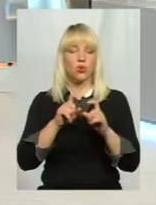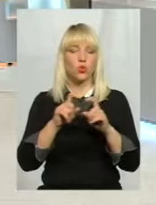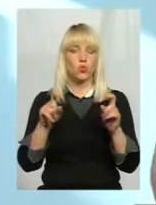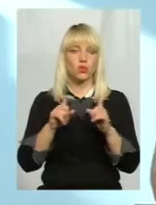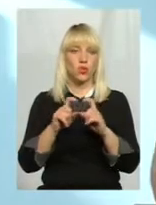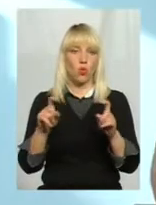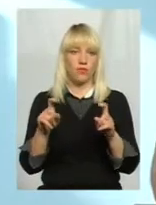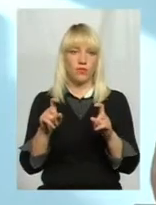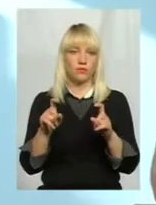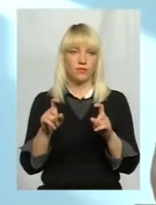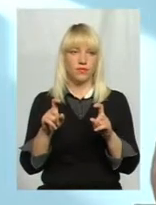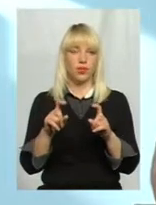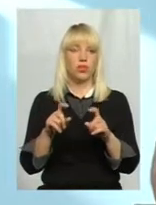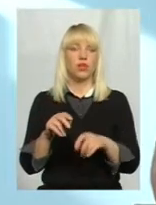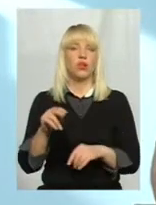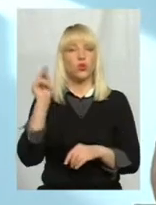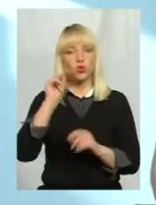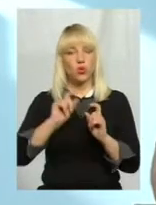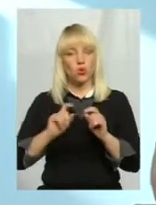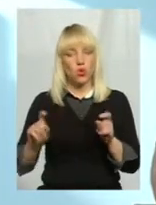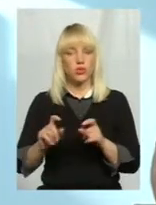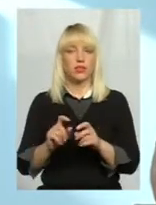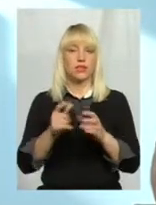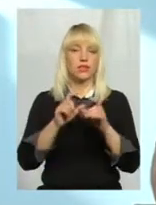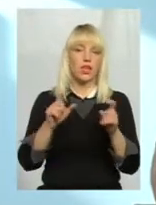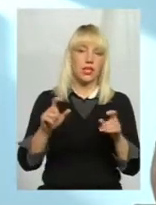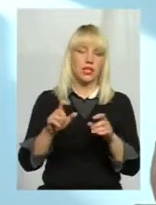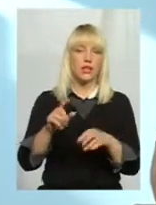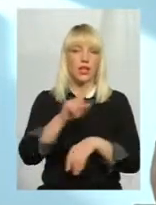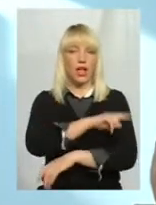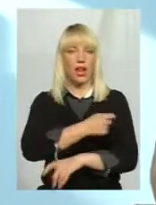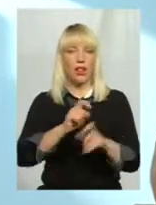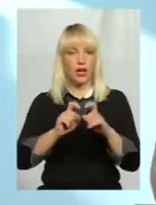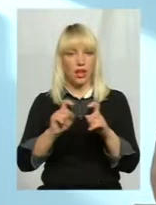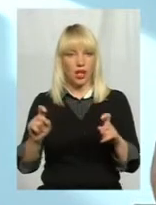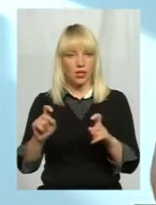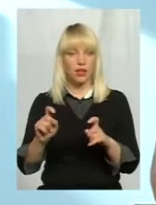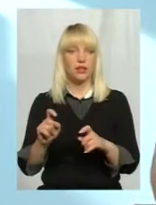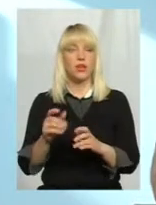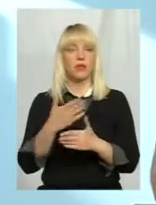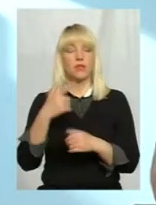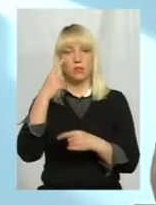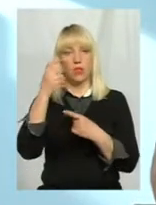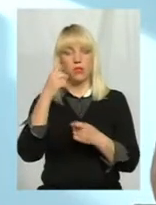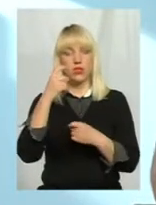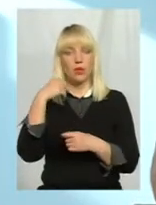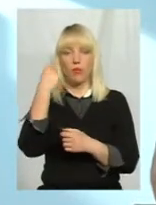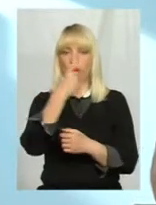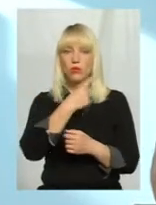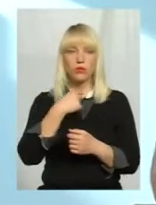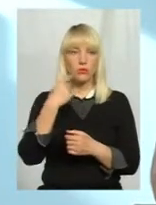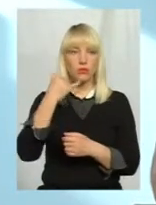школи, заклади, лікарні ми попереджаємо особисто